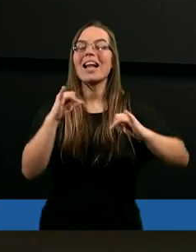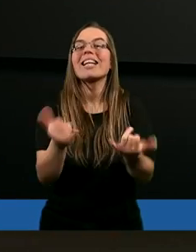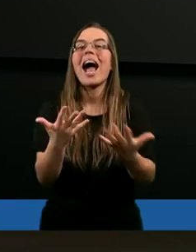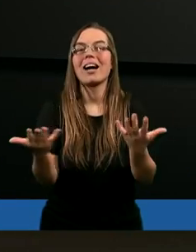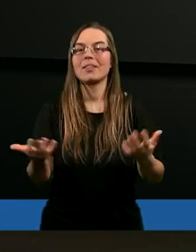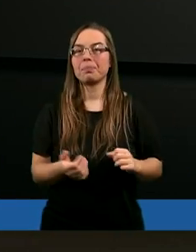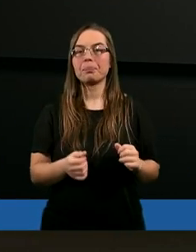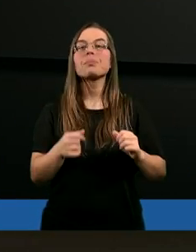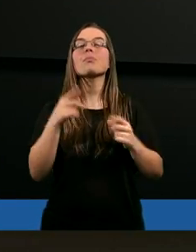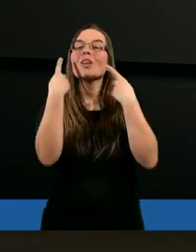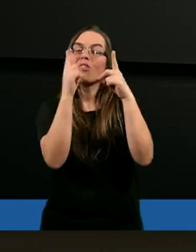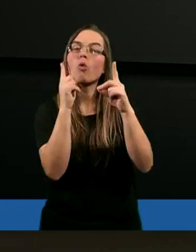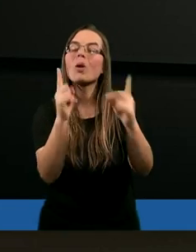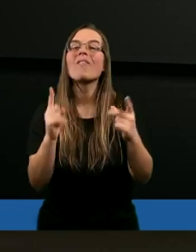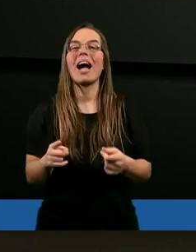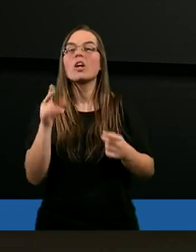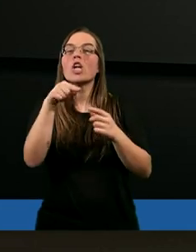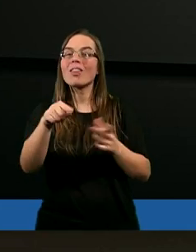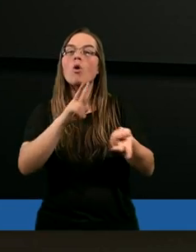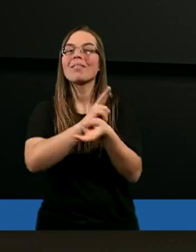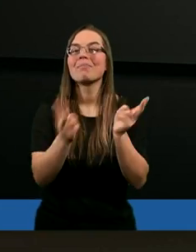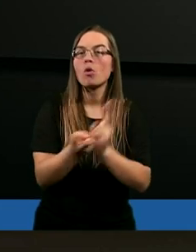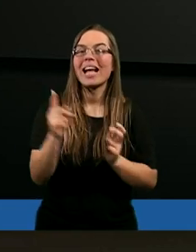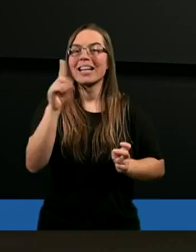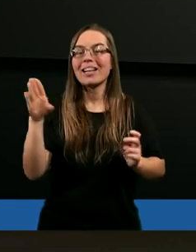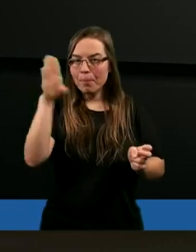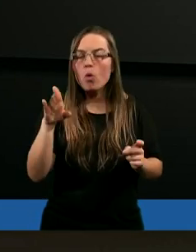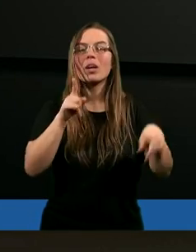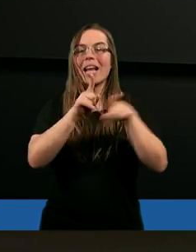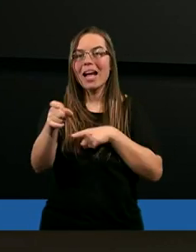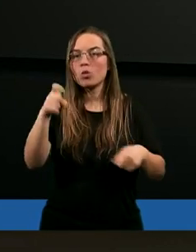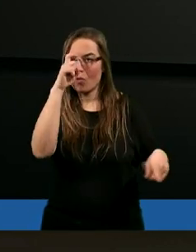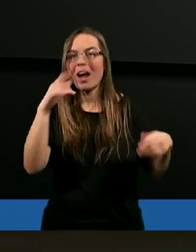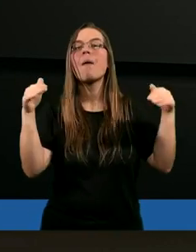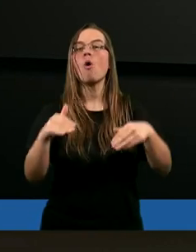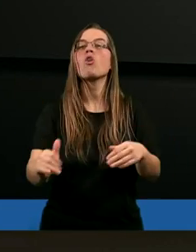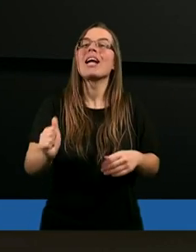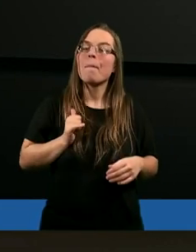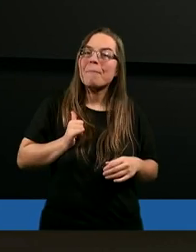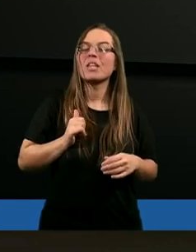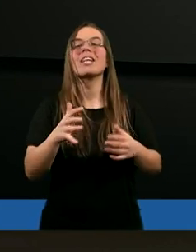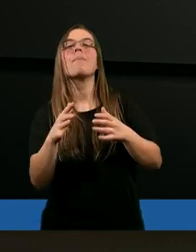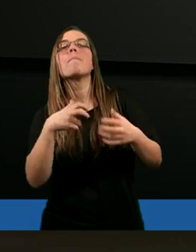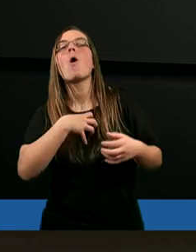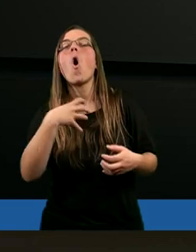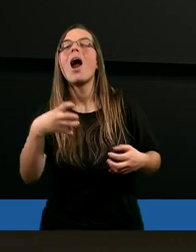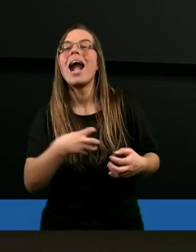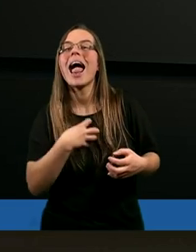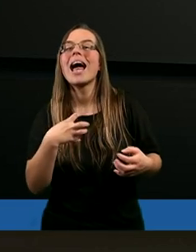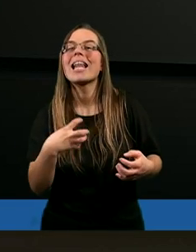Zwróćmy uwagę, że to spotkanie z Bogiem dla człowieka może być bolesne